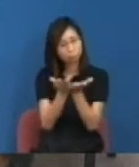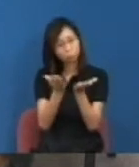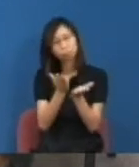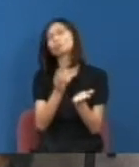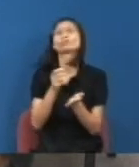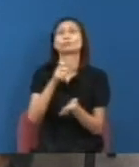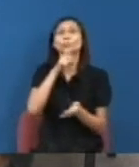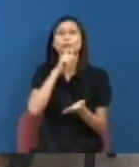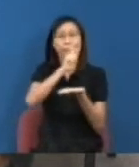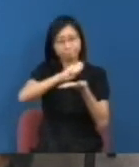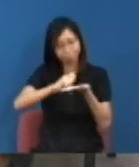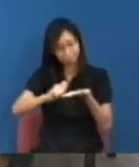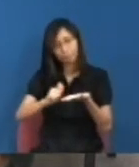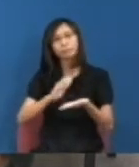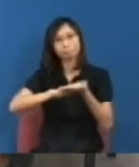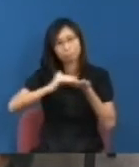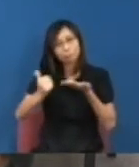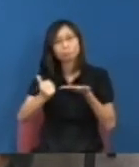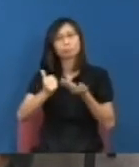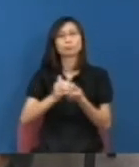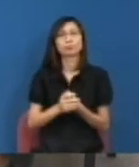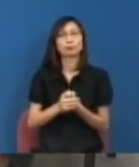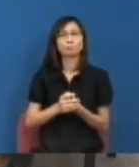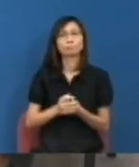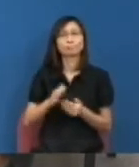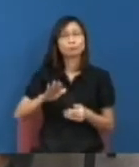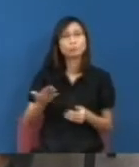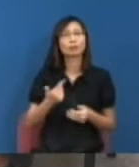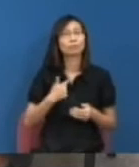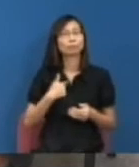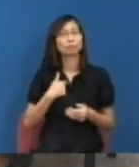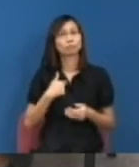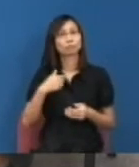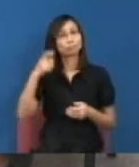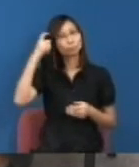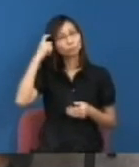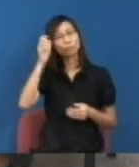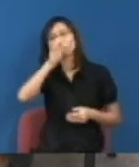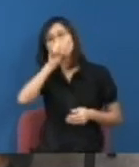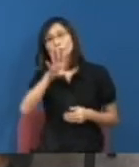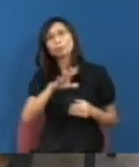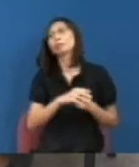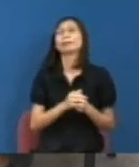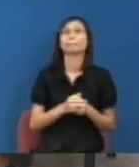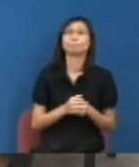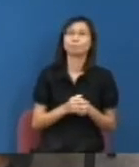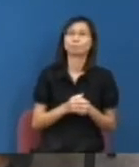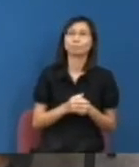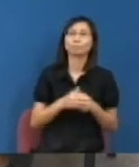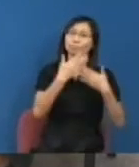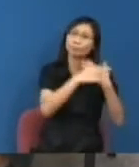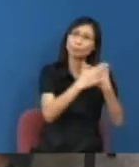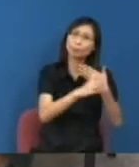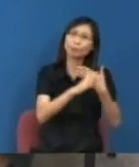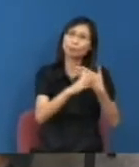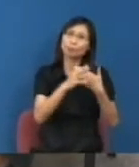的情況那反而我想跳出這裏即是剛才你提及過其他院